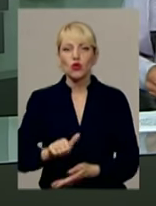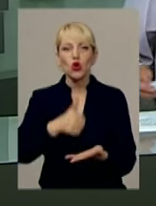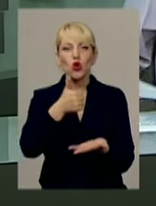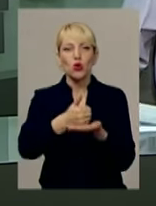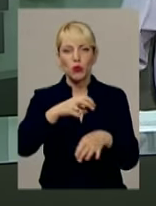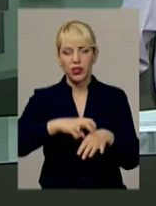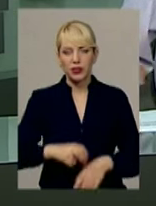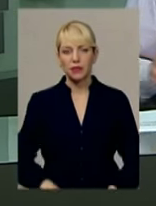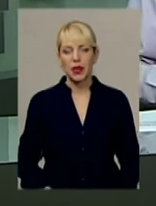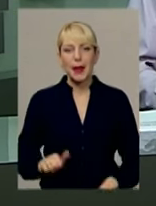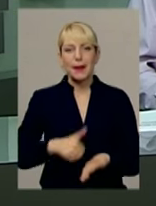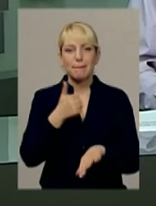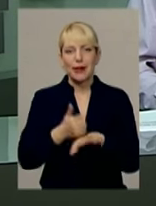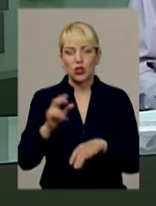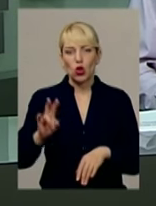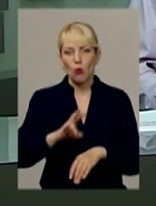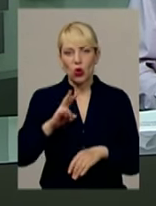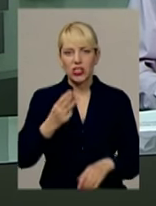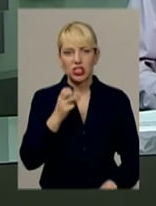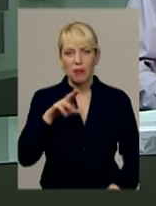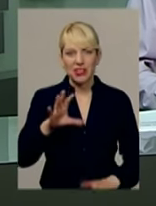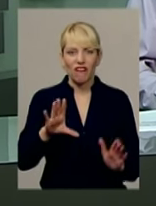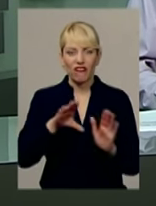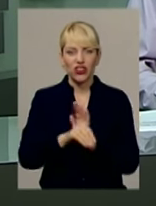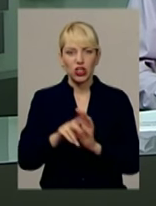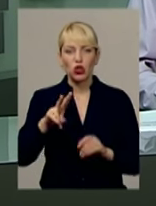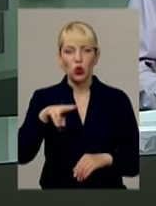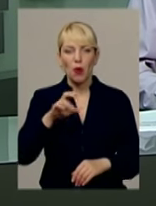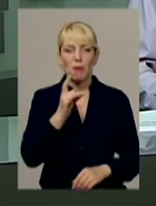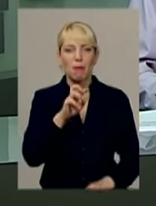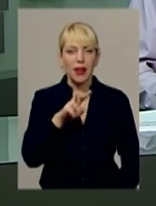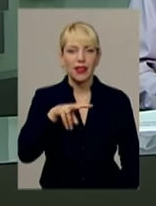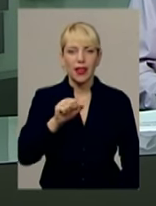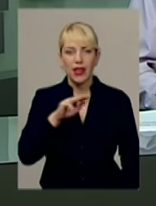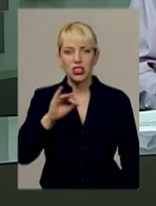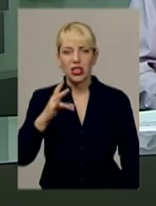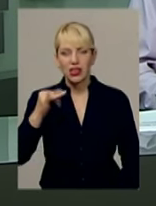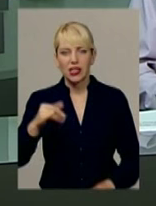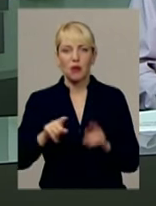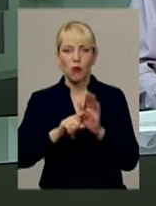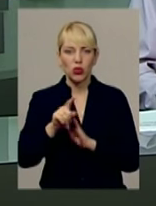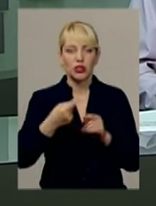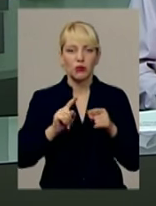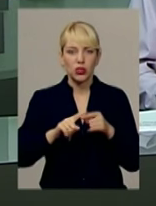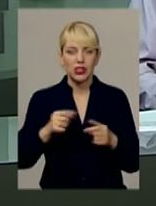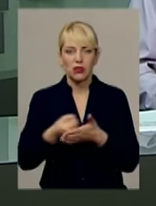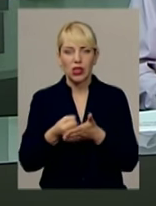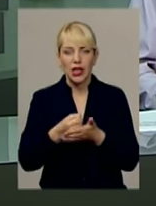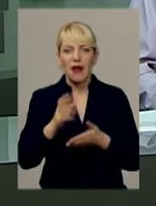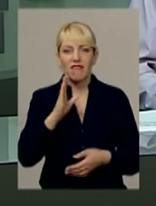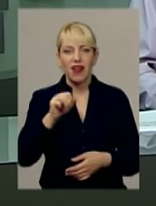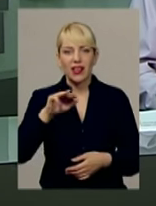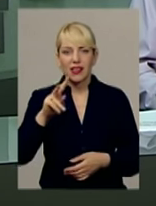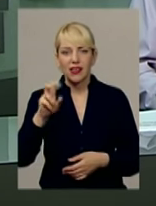Метрополита Андрея Шептицького ведуть і приєднають до лику блажених. Процес уже розпочали у Ватикані. Папа Франциск підписав